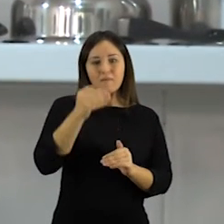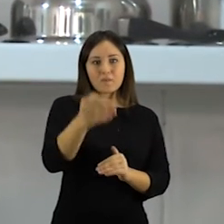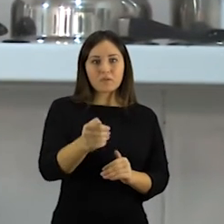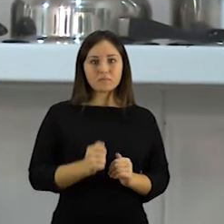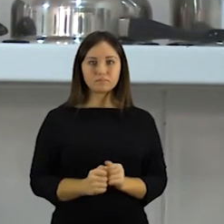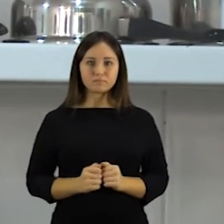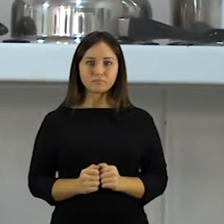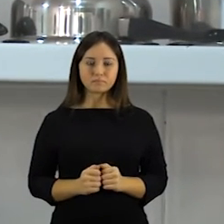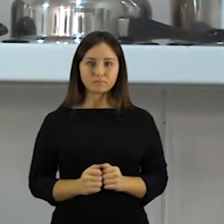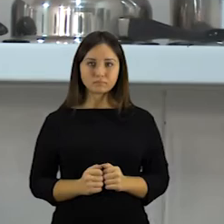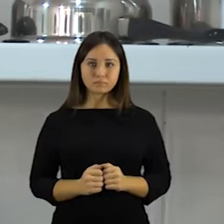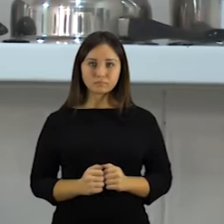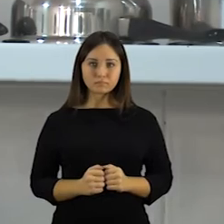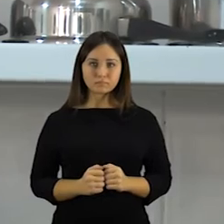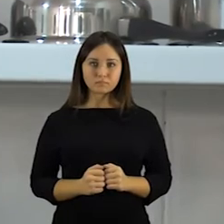opusmečio.